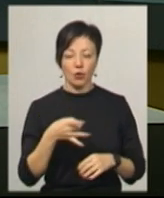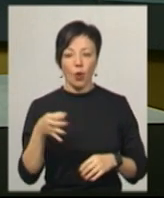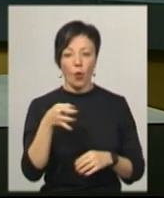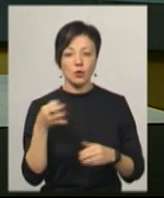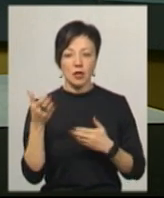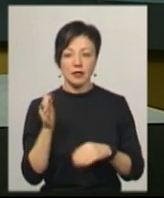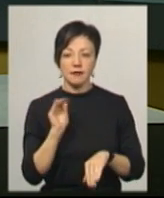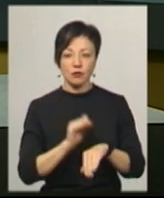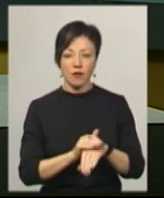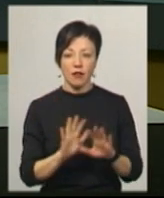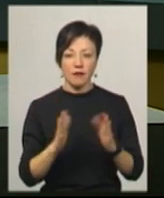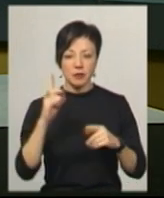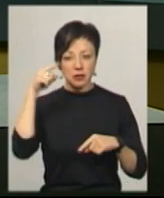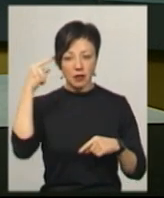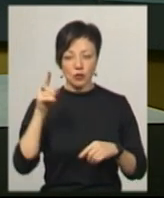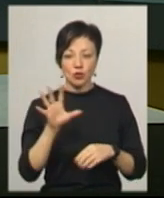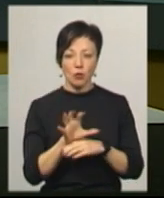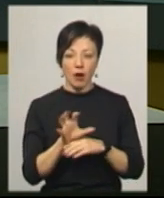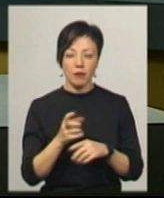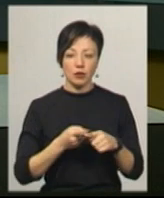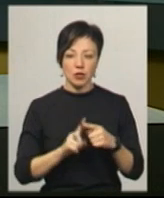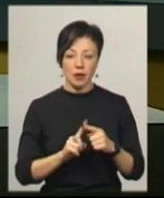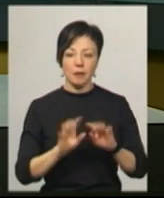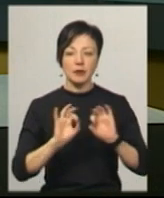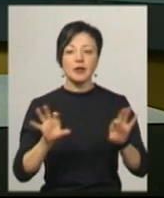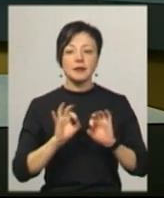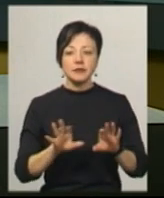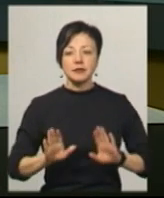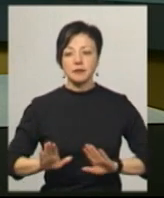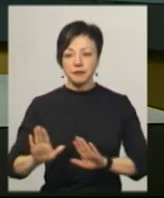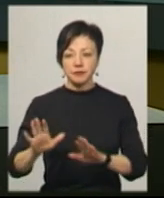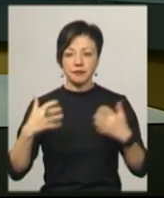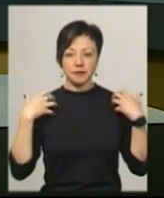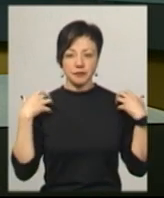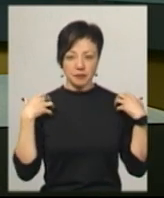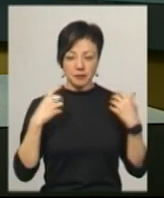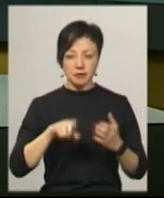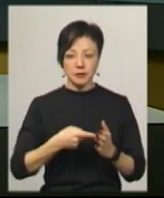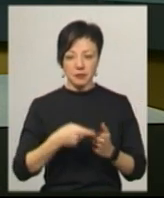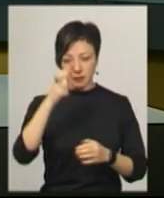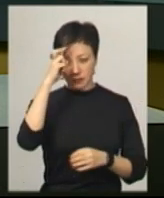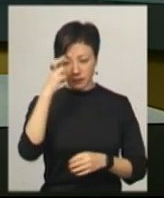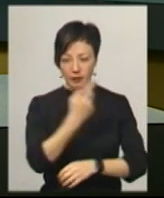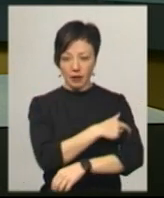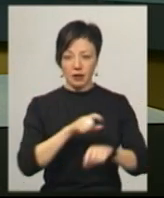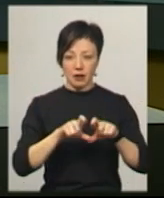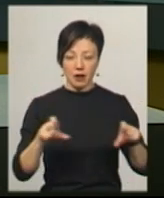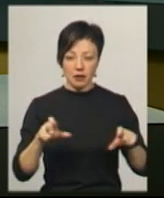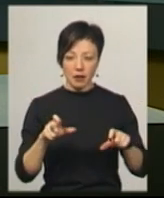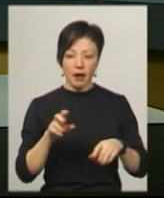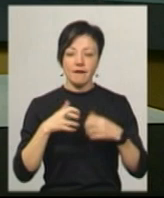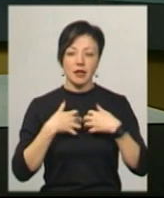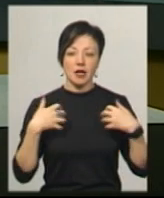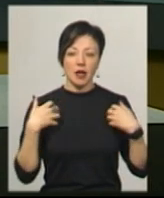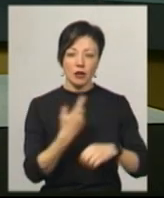Озерна зафіксували випадок сказу собаки. Про це Суспільному розповів заступник начальника міської державної лікарні ветеринарної